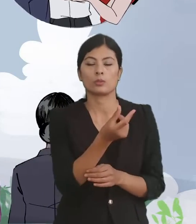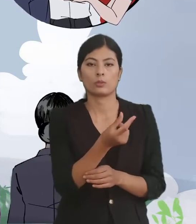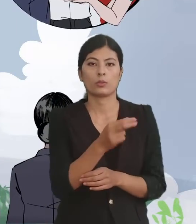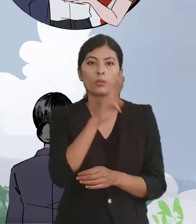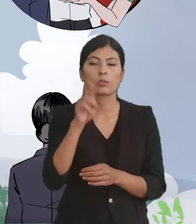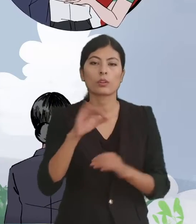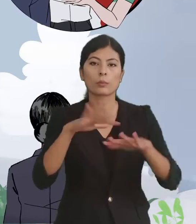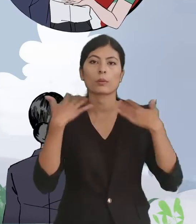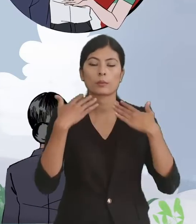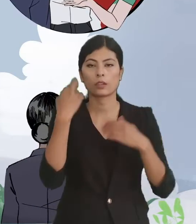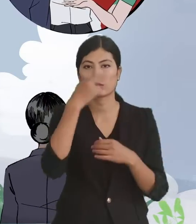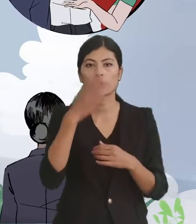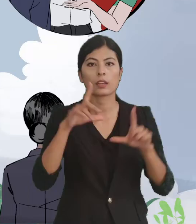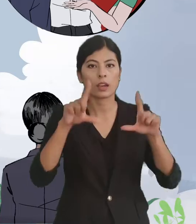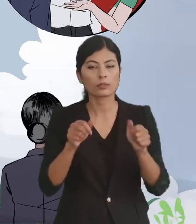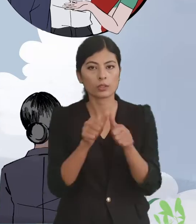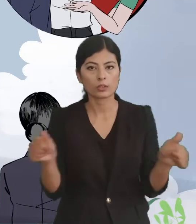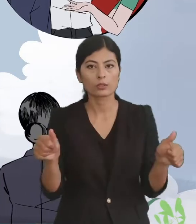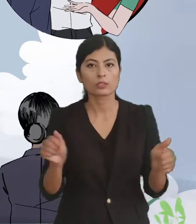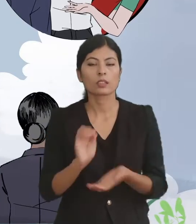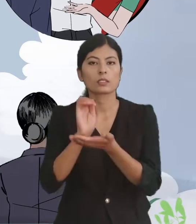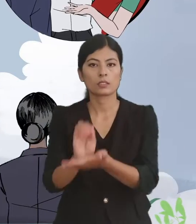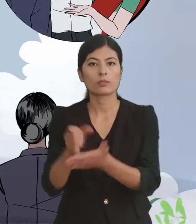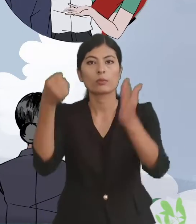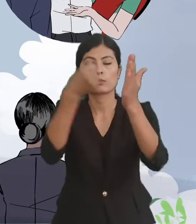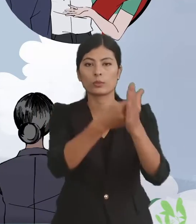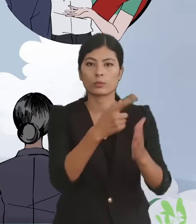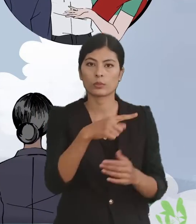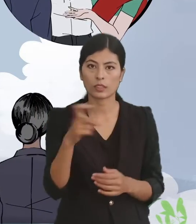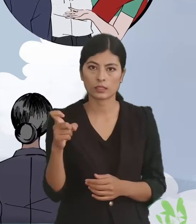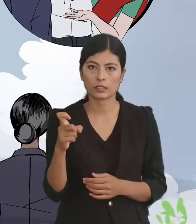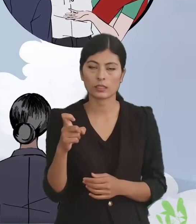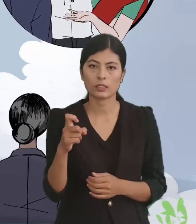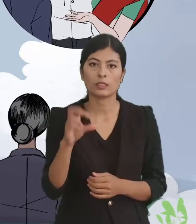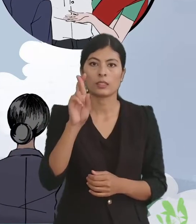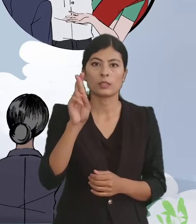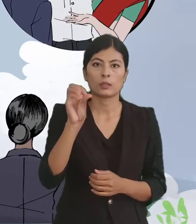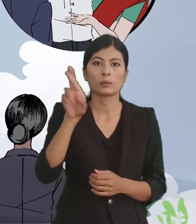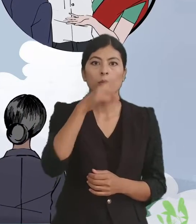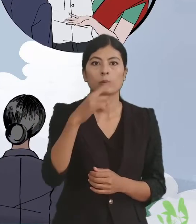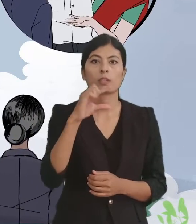प्रभवकारी रुप से आवेशक्का अनुशार के सेवासब देवे के लेल प्रेशन प्रणाली के इस्थापना